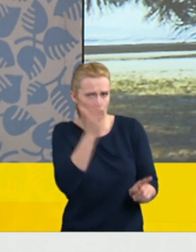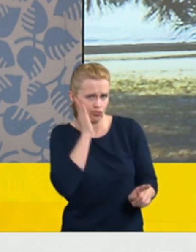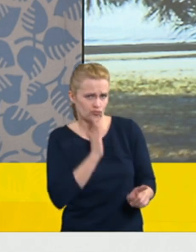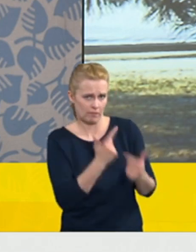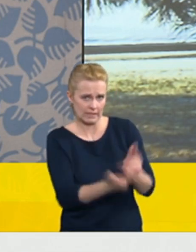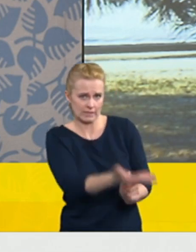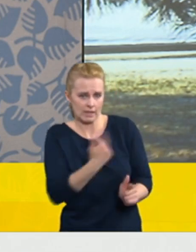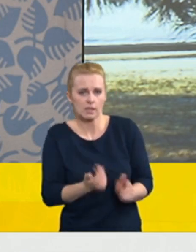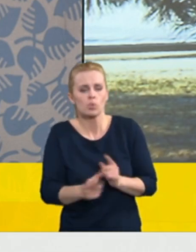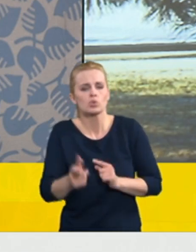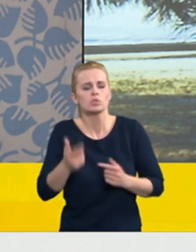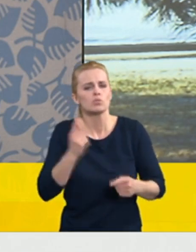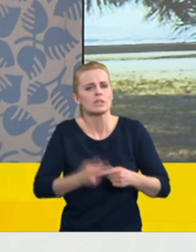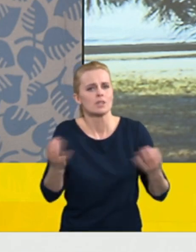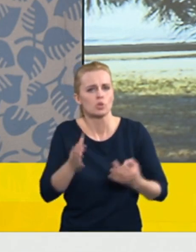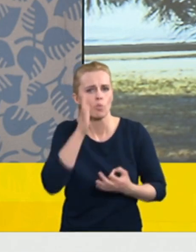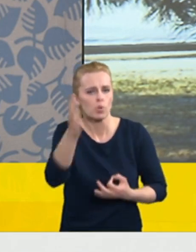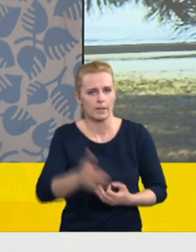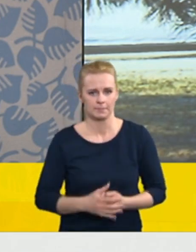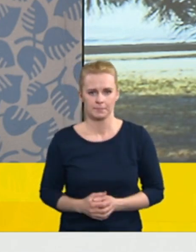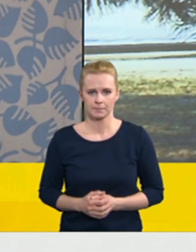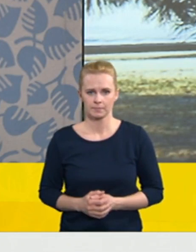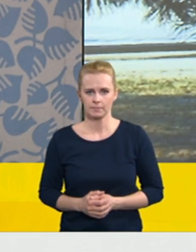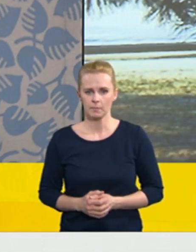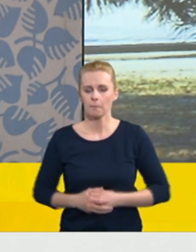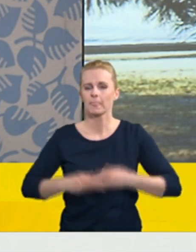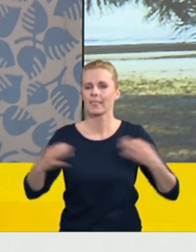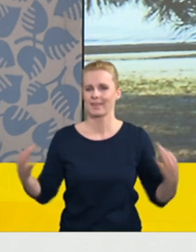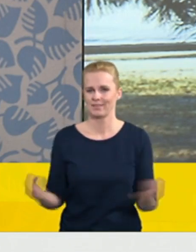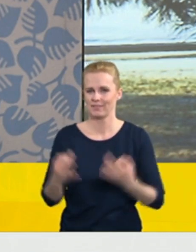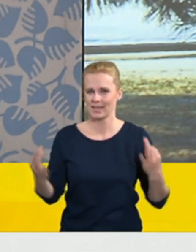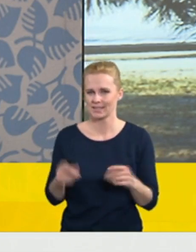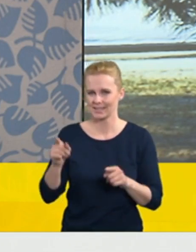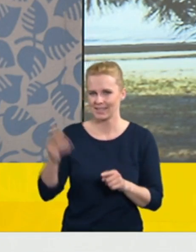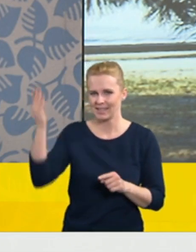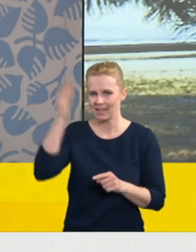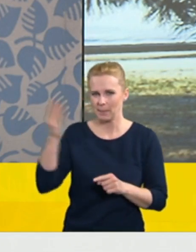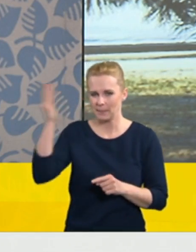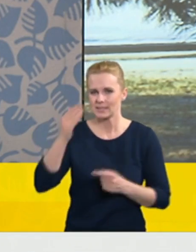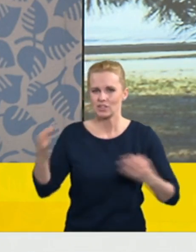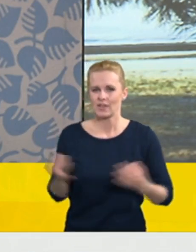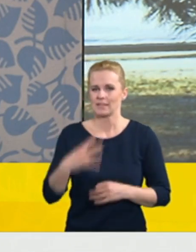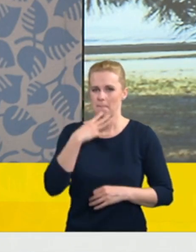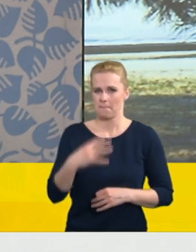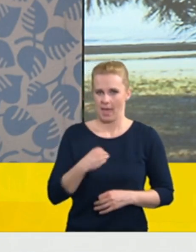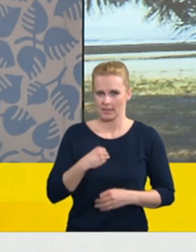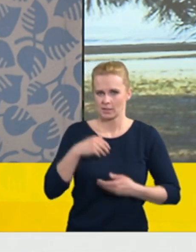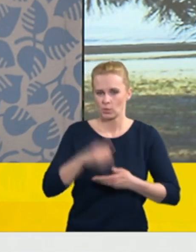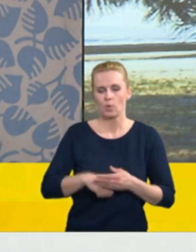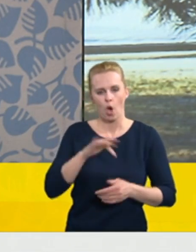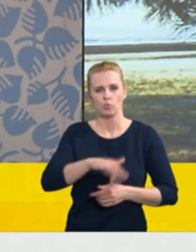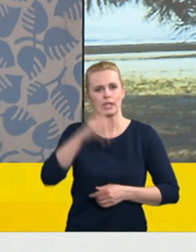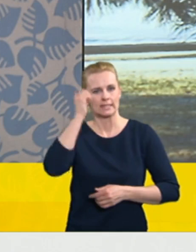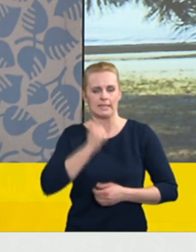Pokud se týká toho protipremského systému, vy máte na mysli zřejmě zejména jeho skóre, které často lidé považují za